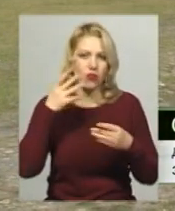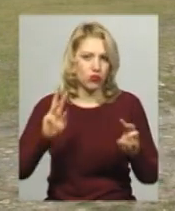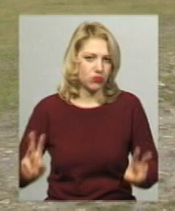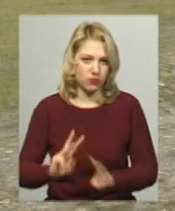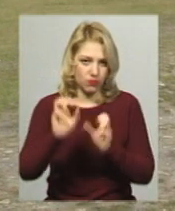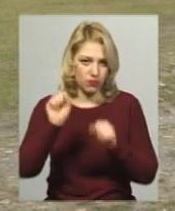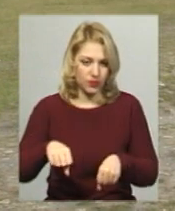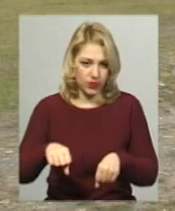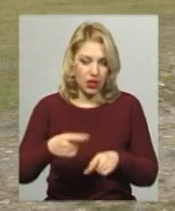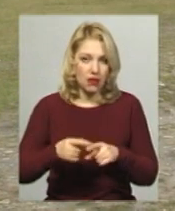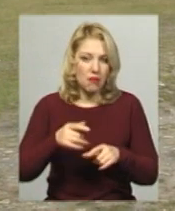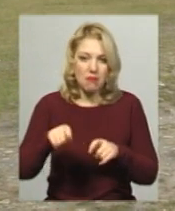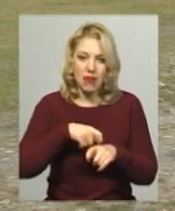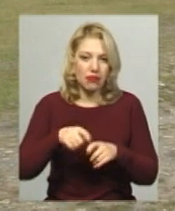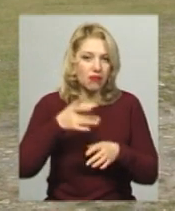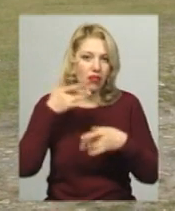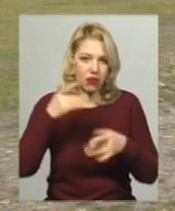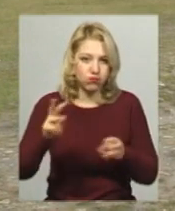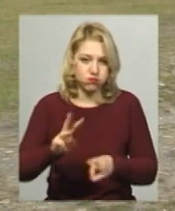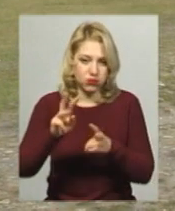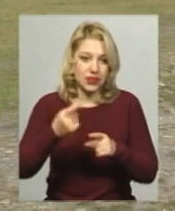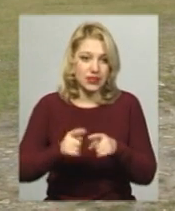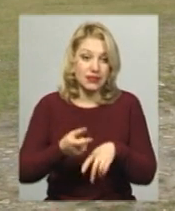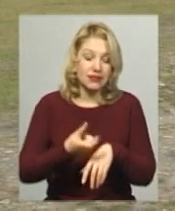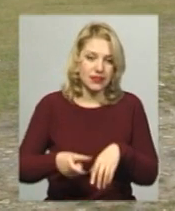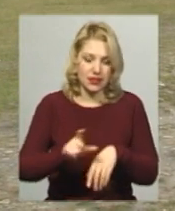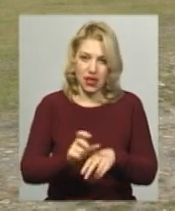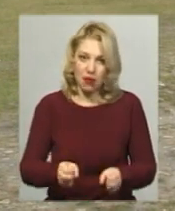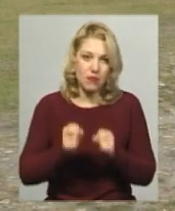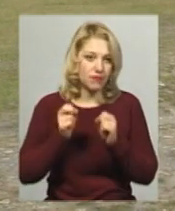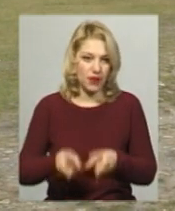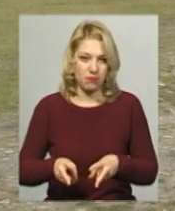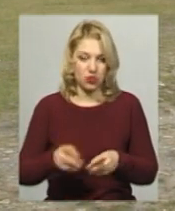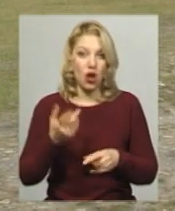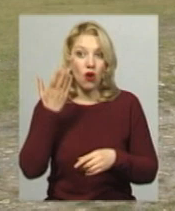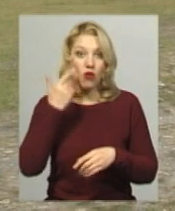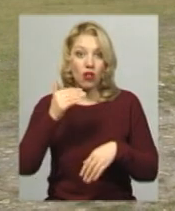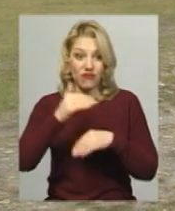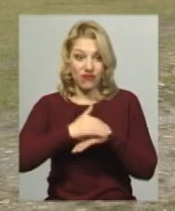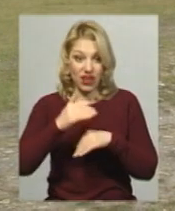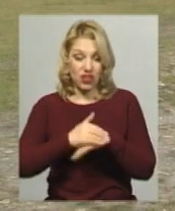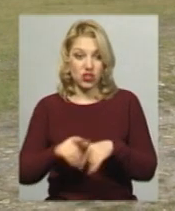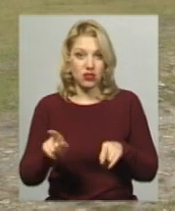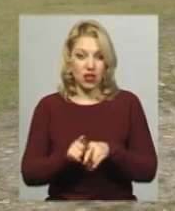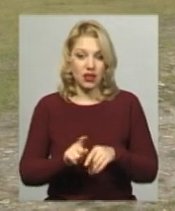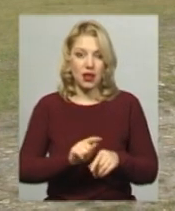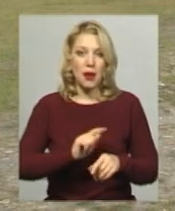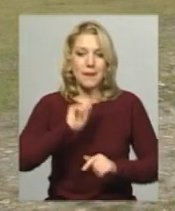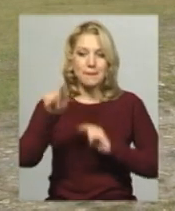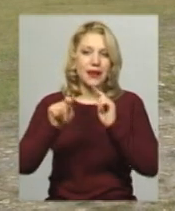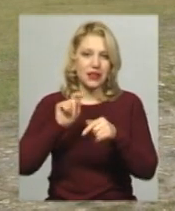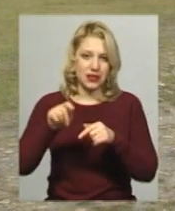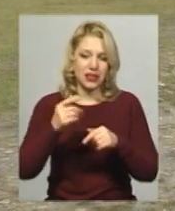матеріалів. І, зрозуміло, це найбільша небезпека, коли ввечері прилетить тисяча таких